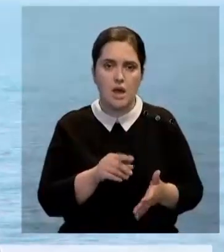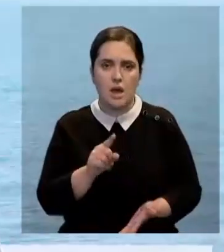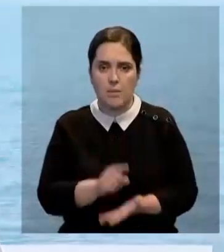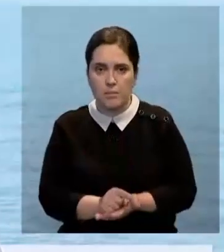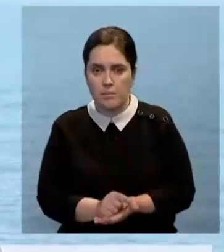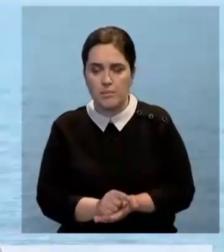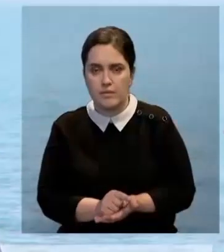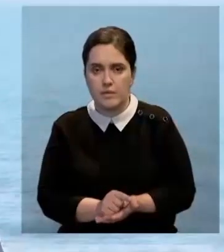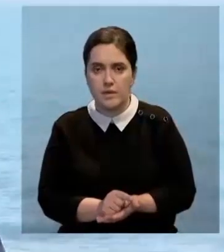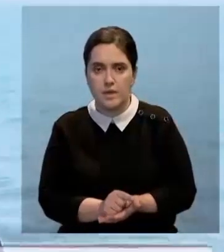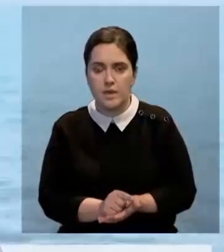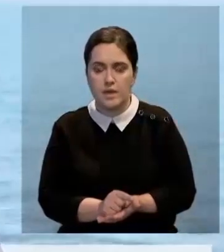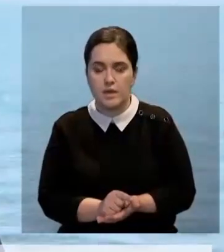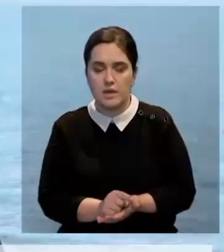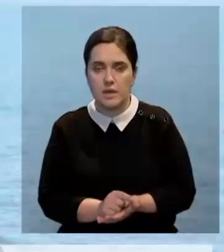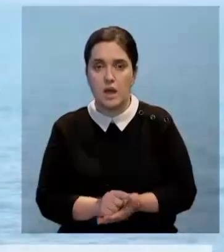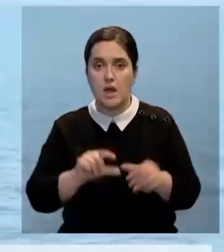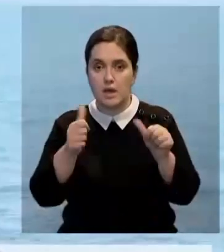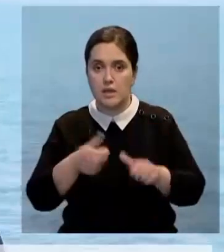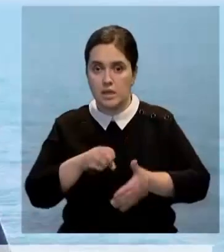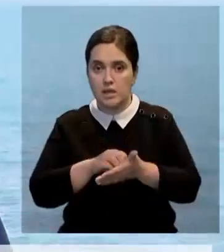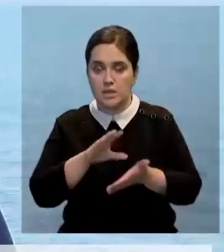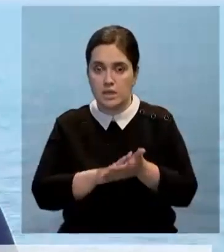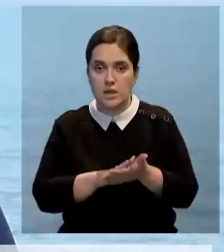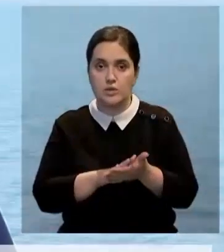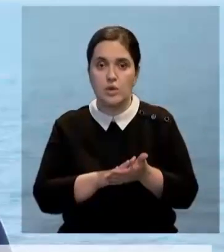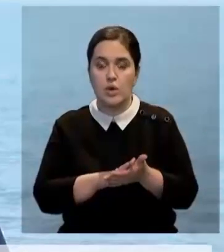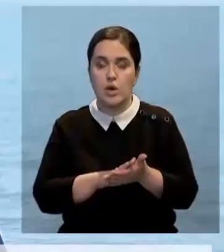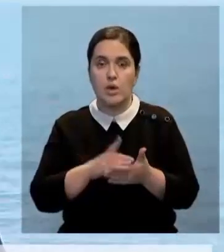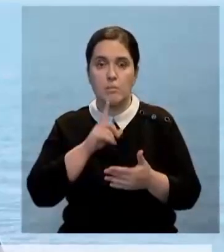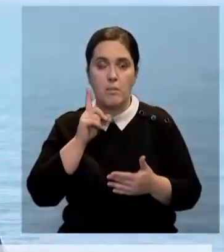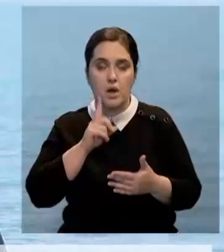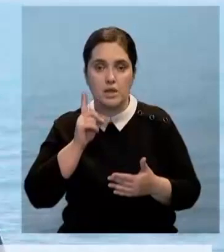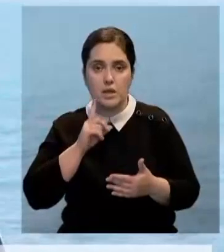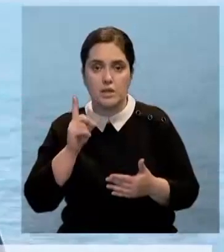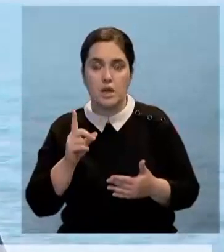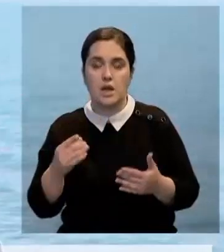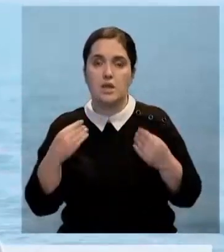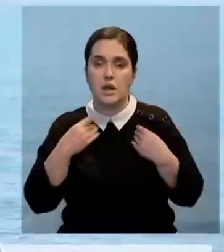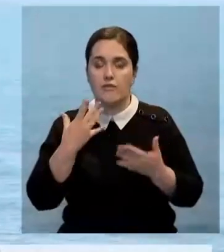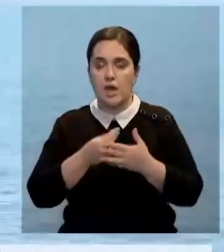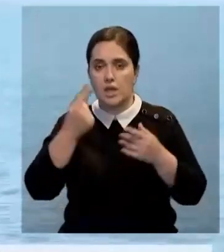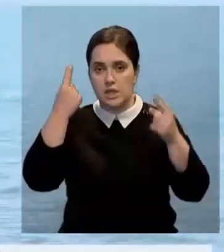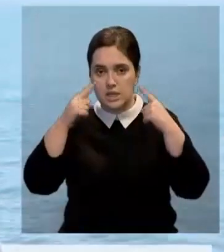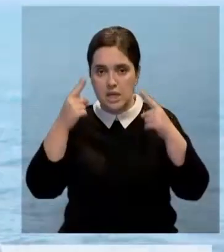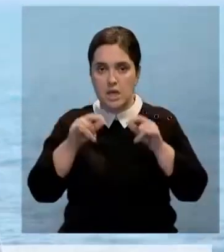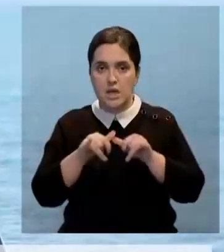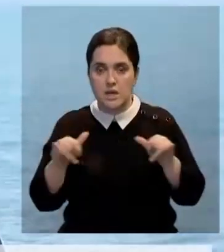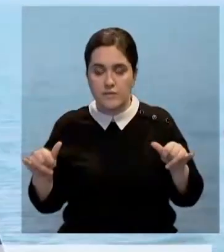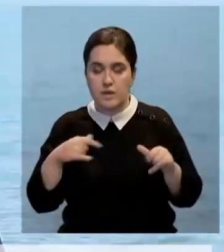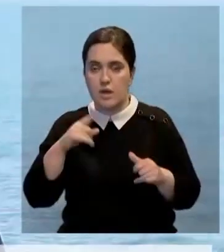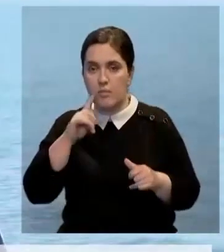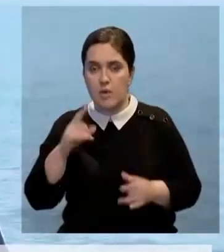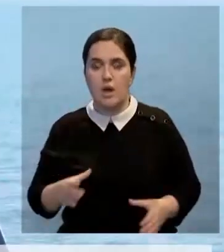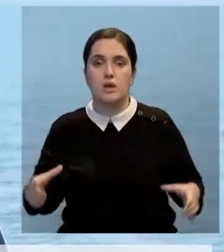сделали регистрацию, предложили нашей молодежи дать свои идеи касательно развития нашей молодежной